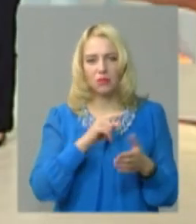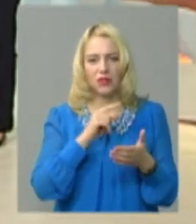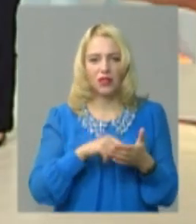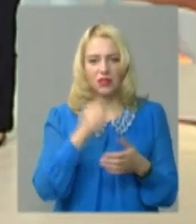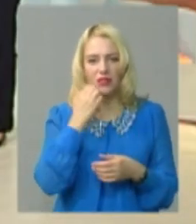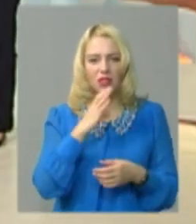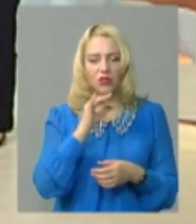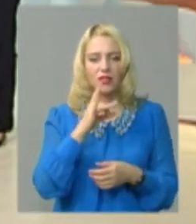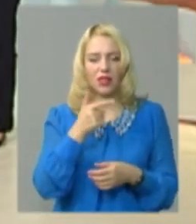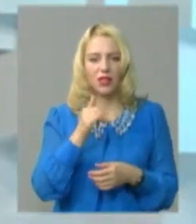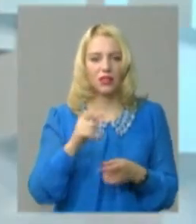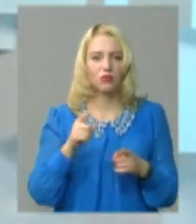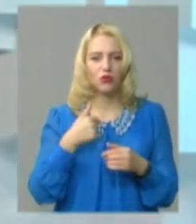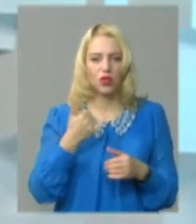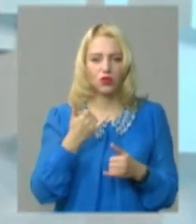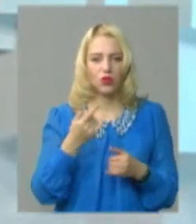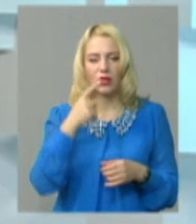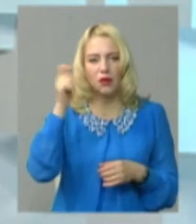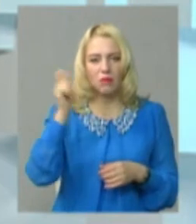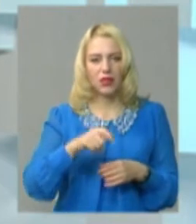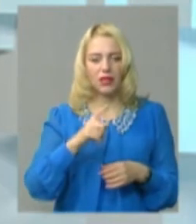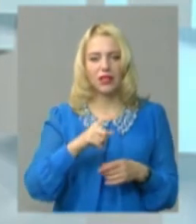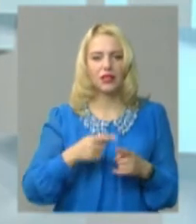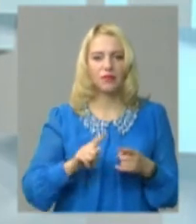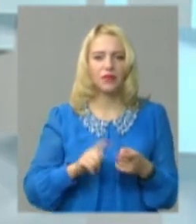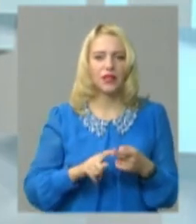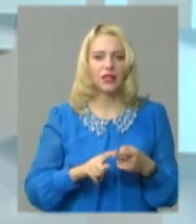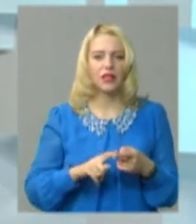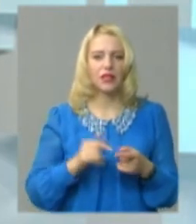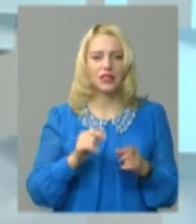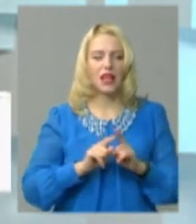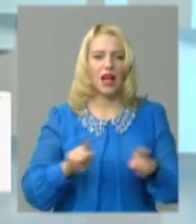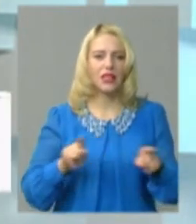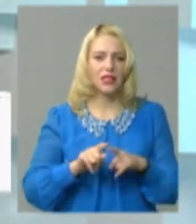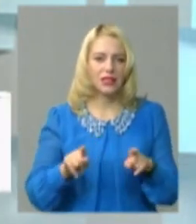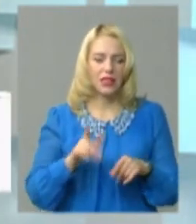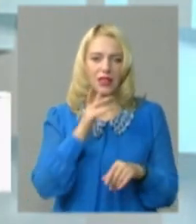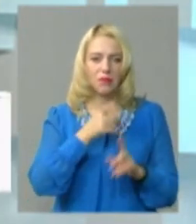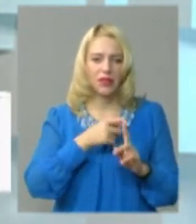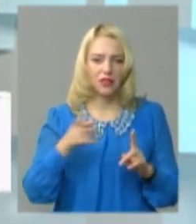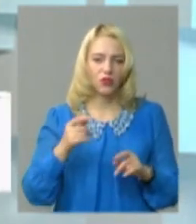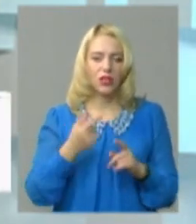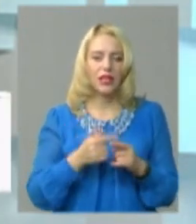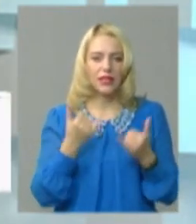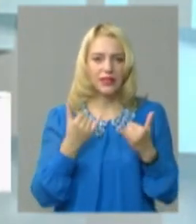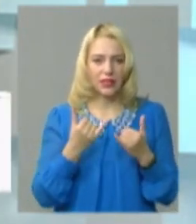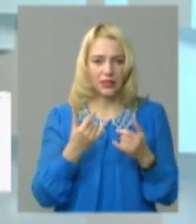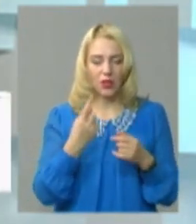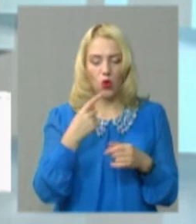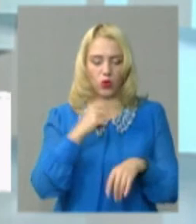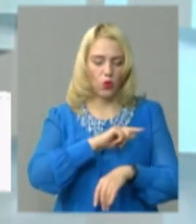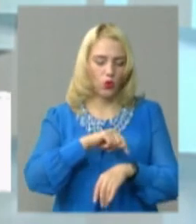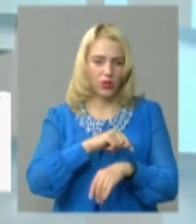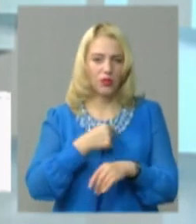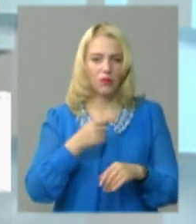Дякую, пане Сергію, тому що я щойно приїхала, як-то кажуть, з полів, тому що зараз агітаційний період, і буквально годину